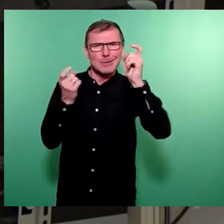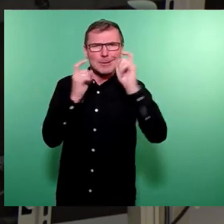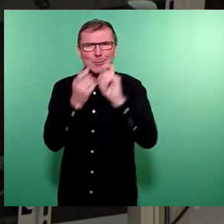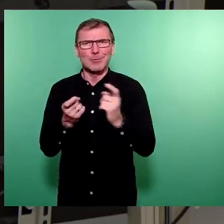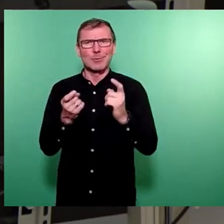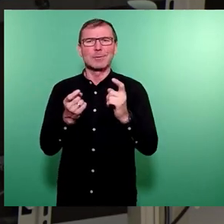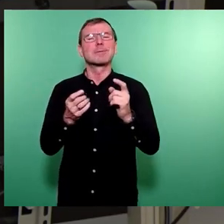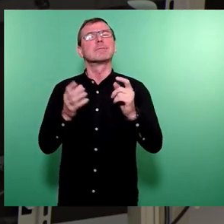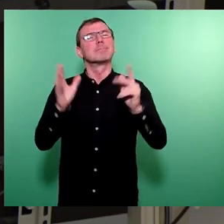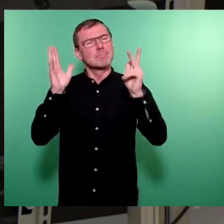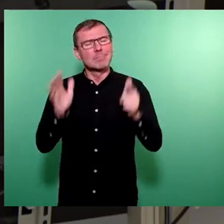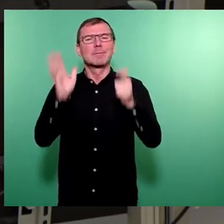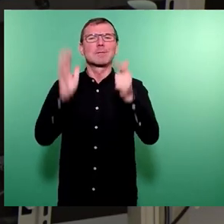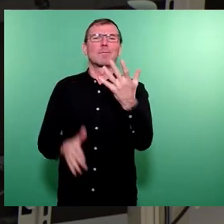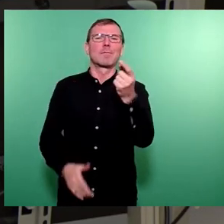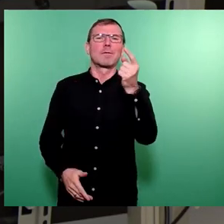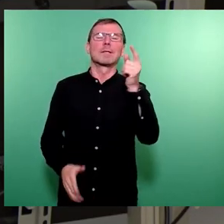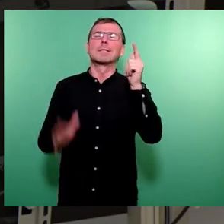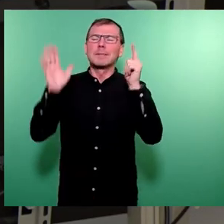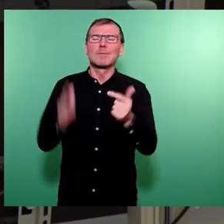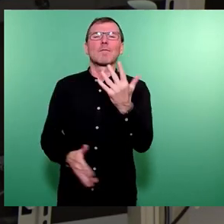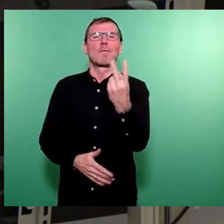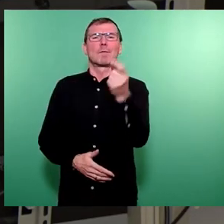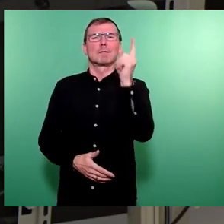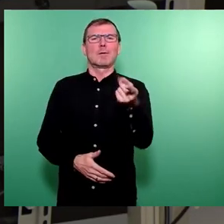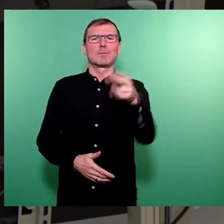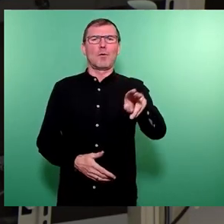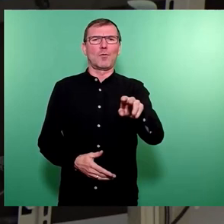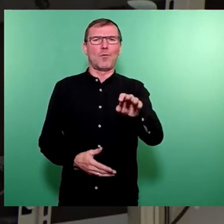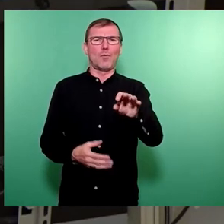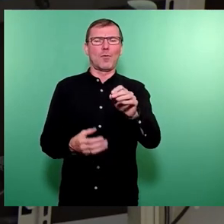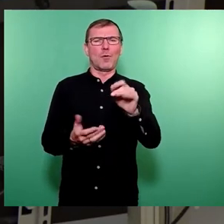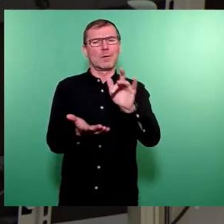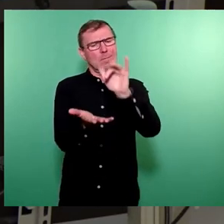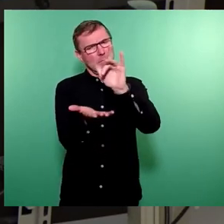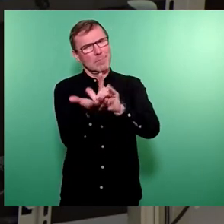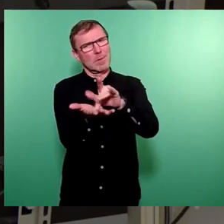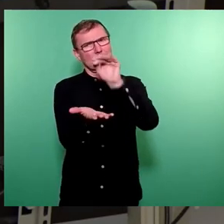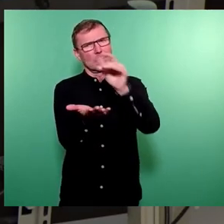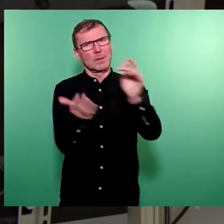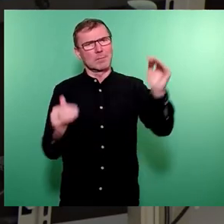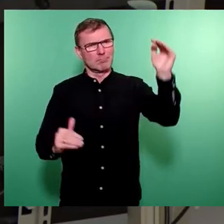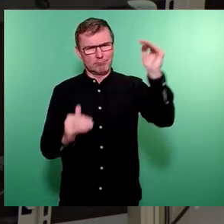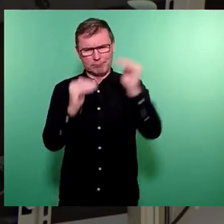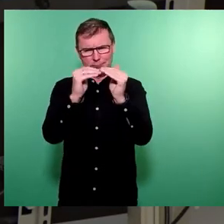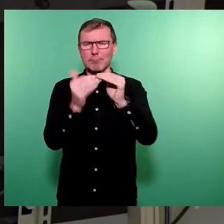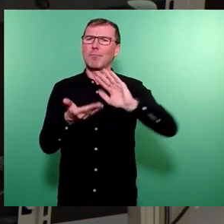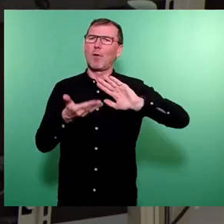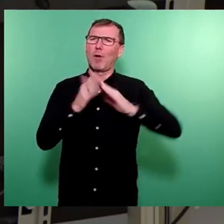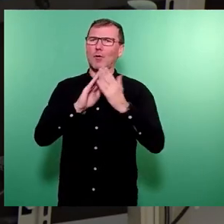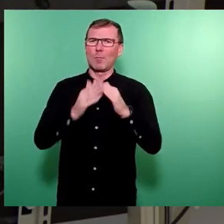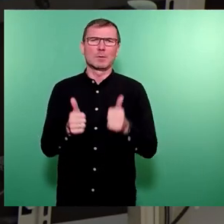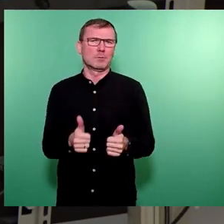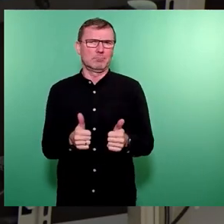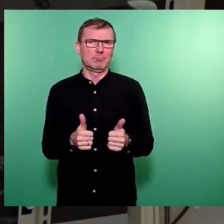725.000 Euro getroffen. Wir finden, das ist ein guter Kompromiss. Es ist ein Kompromiss, mit dem wir